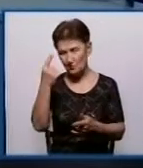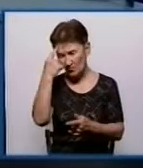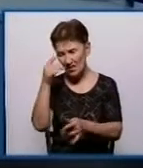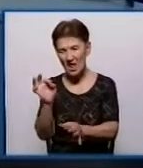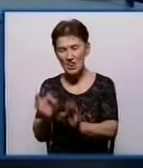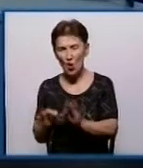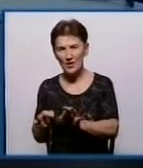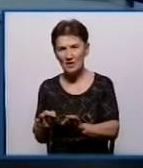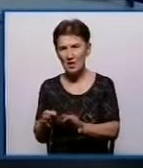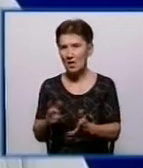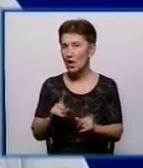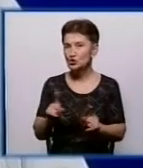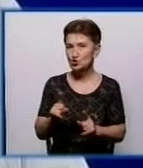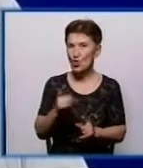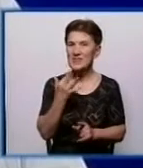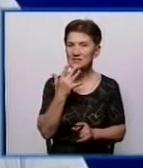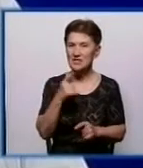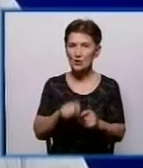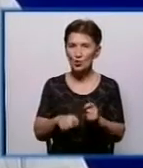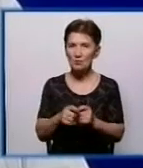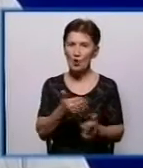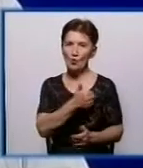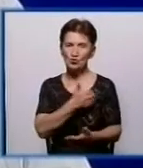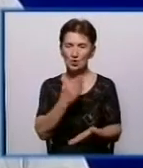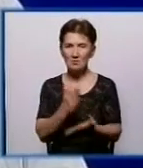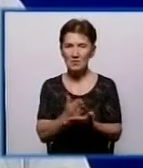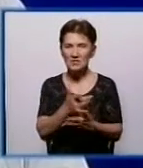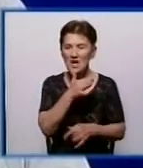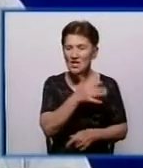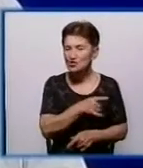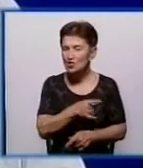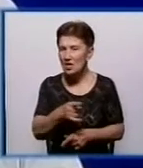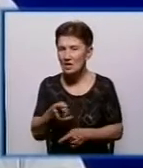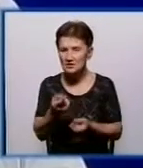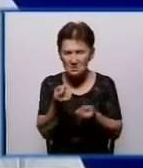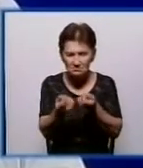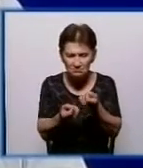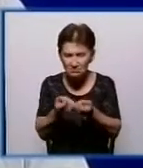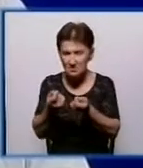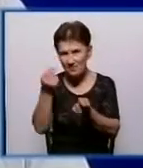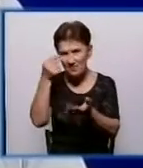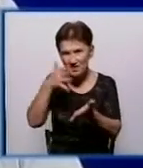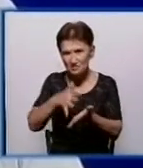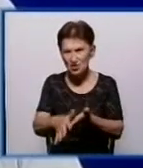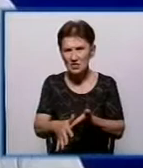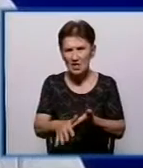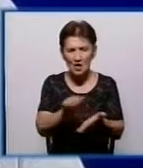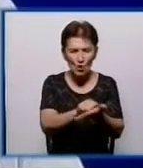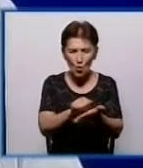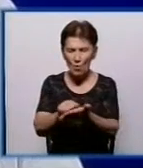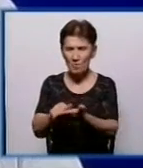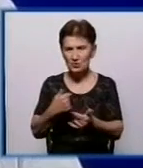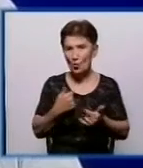що Національна комісія хоче мати час для більш детального та скрупульозного вивчення поданих нами матеріалів. Сама постанова